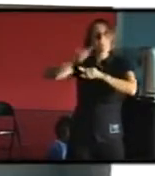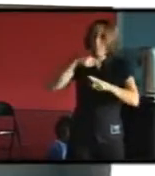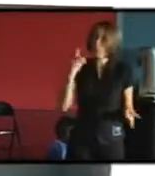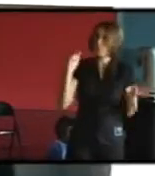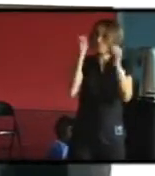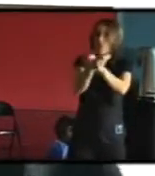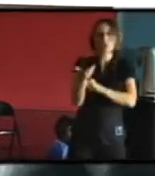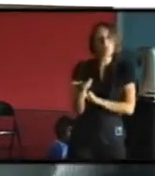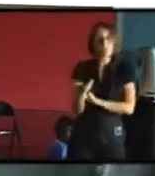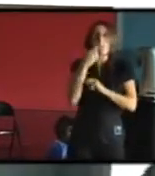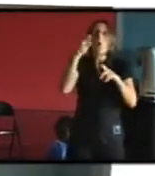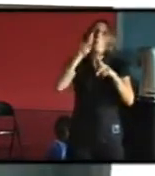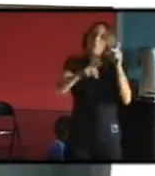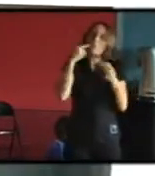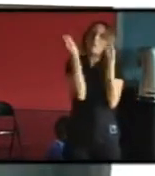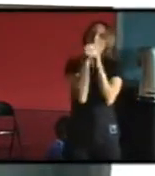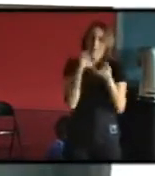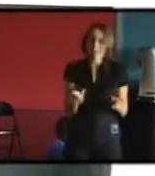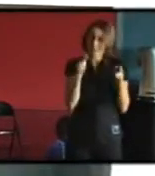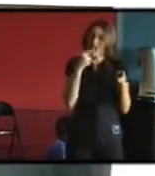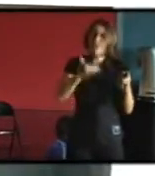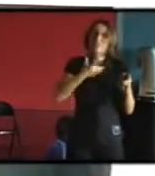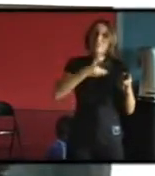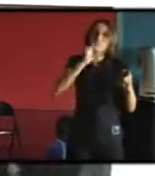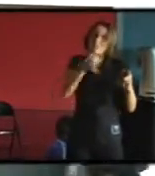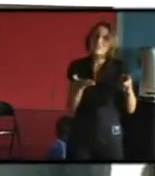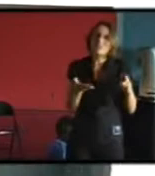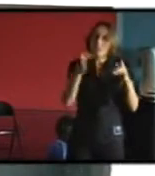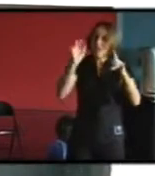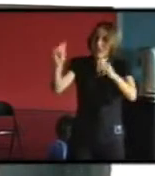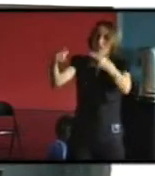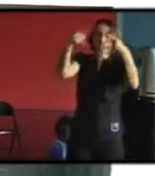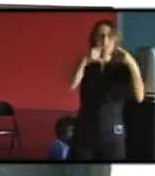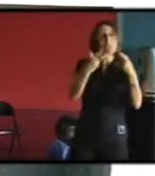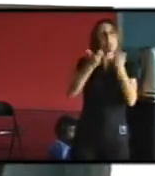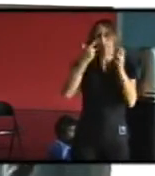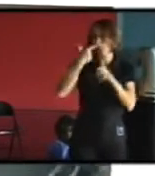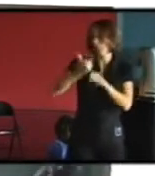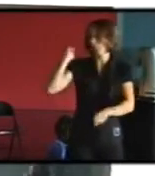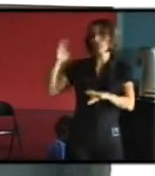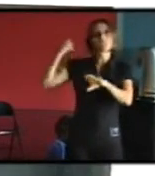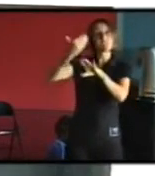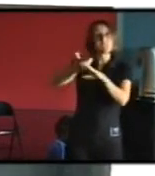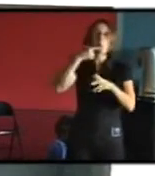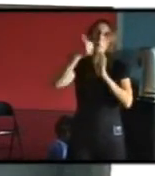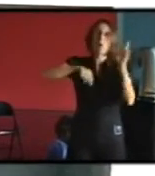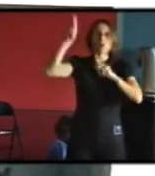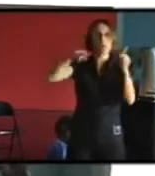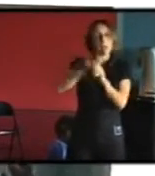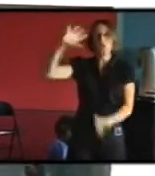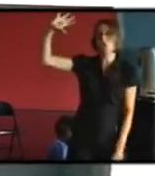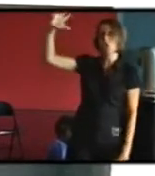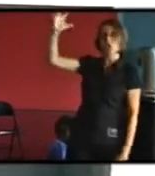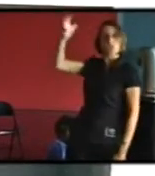faire une bonne isolation l'hiver par exemple mais moi je viens de me rendre compte qu'avec la canicule qui a eu lieu depuis 2 ans et encore au mois de juillet cette année